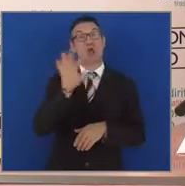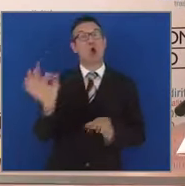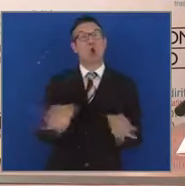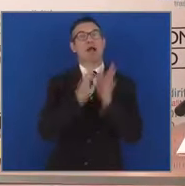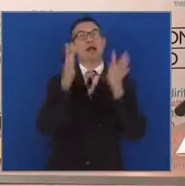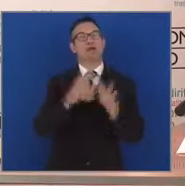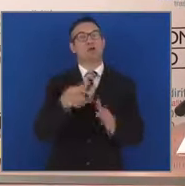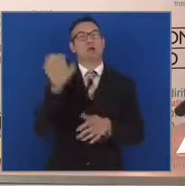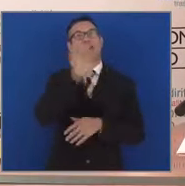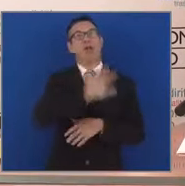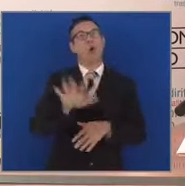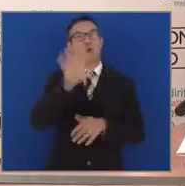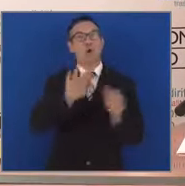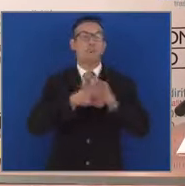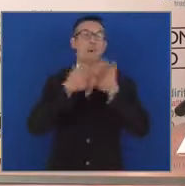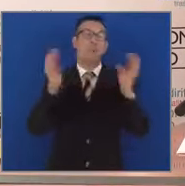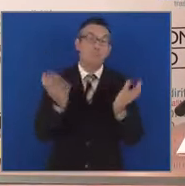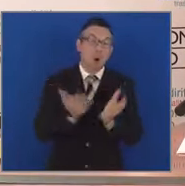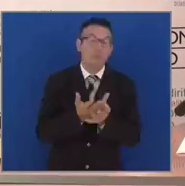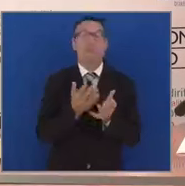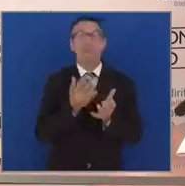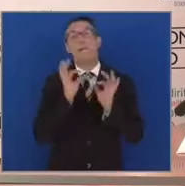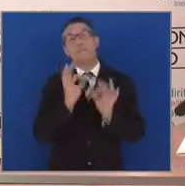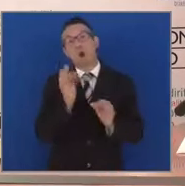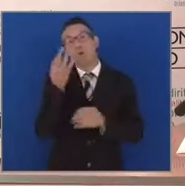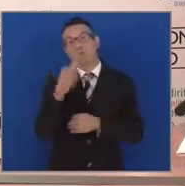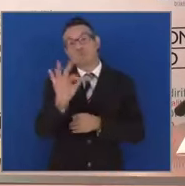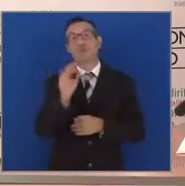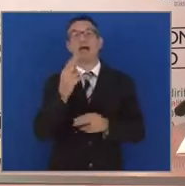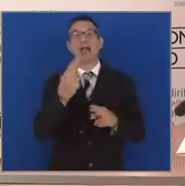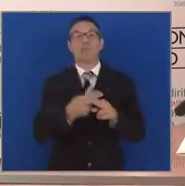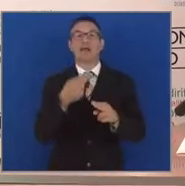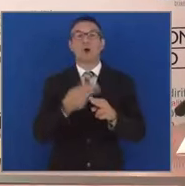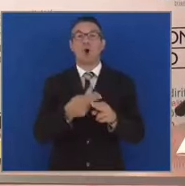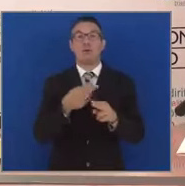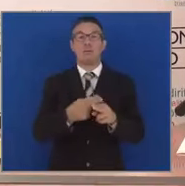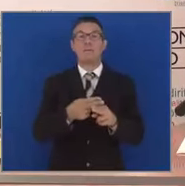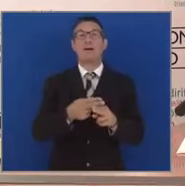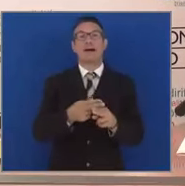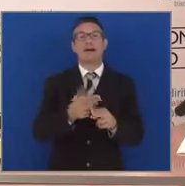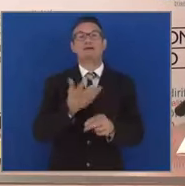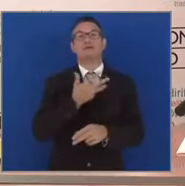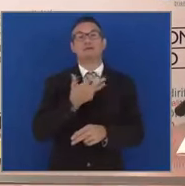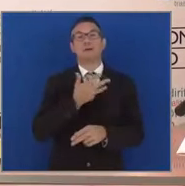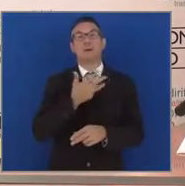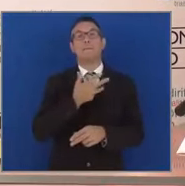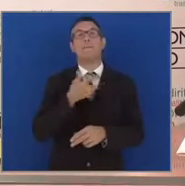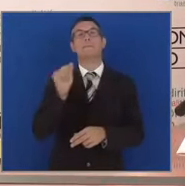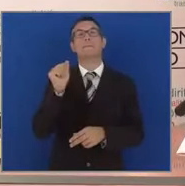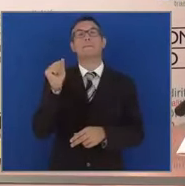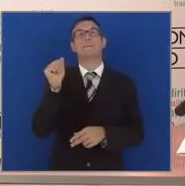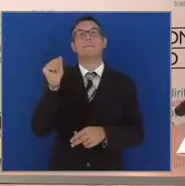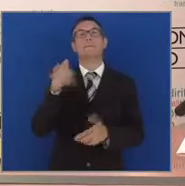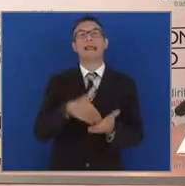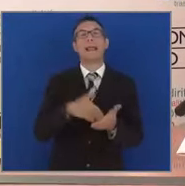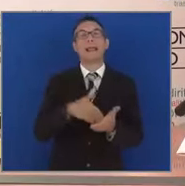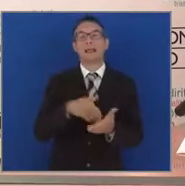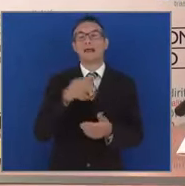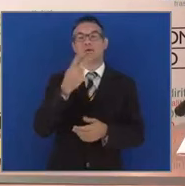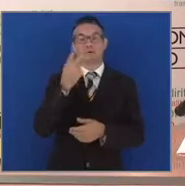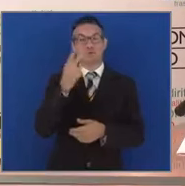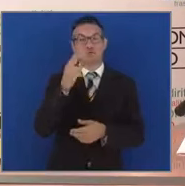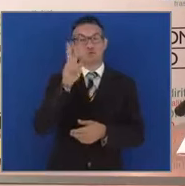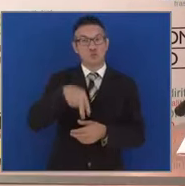mondo, all'Italia ma poi a Roma per il bimillenario della morte di Cristo che sarà nel 2033.